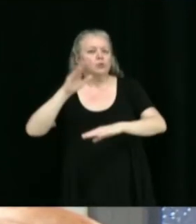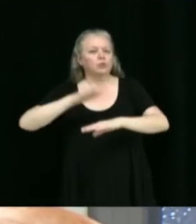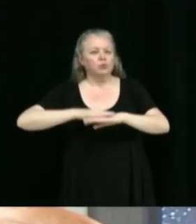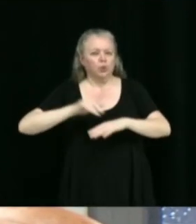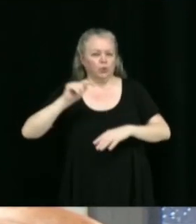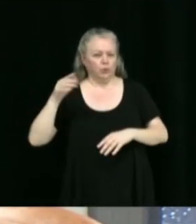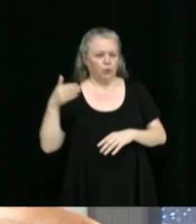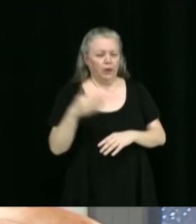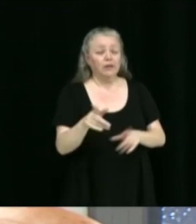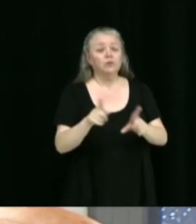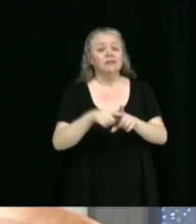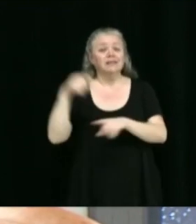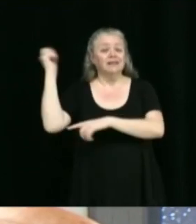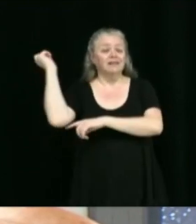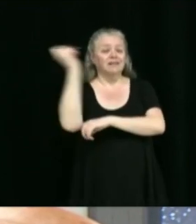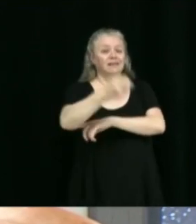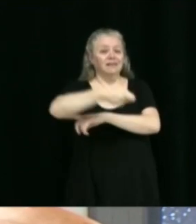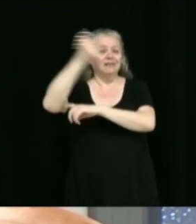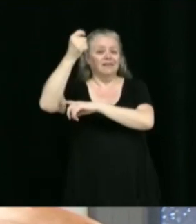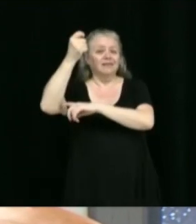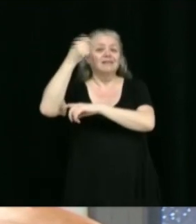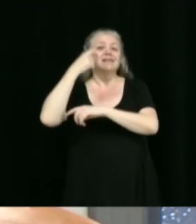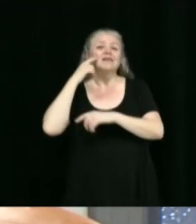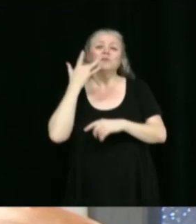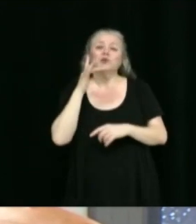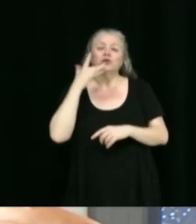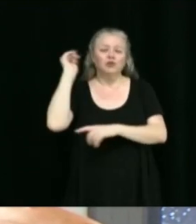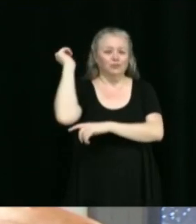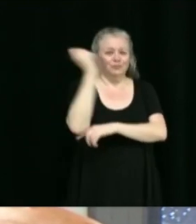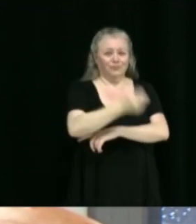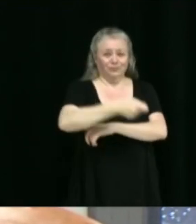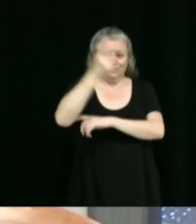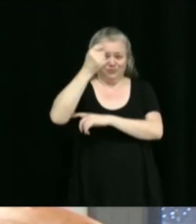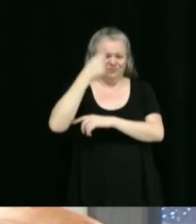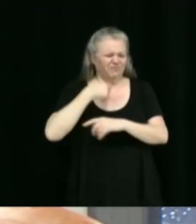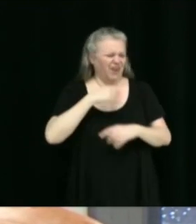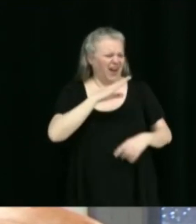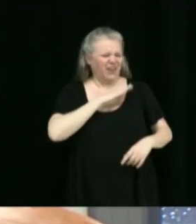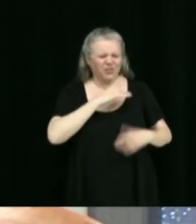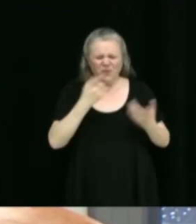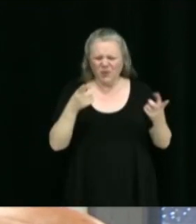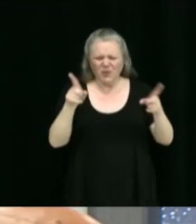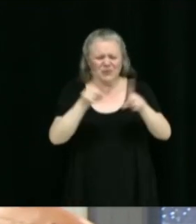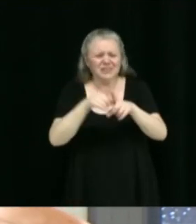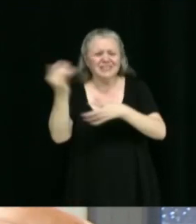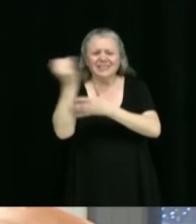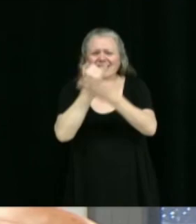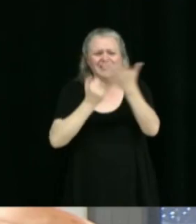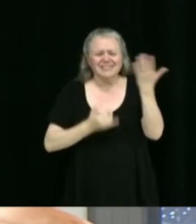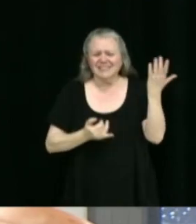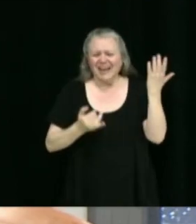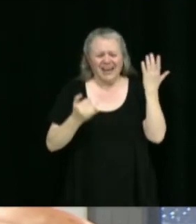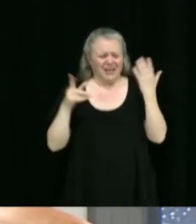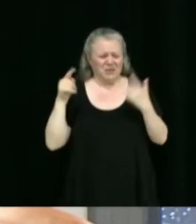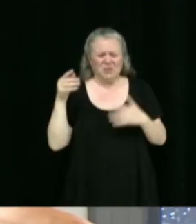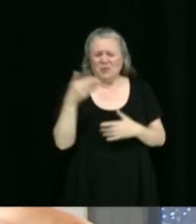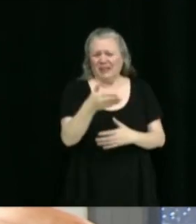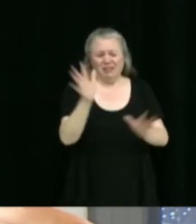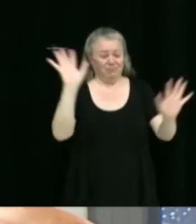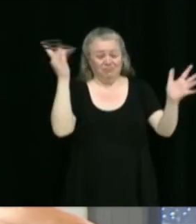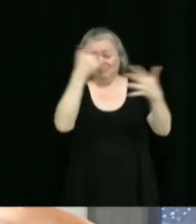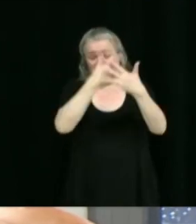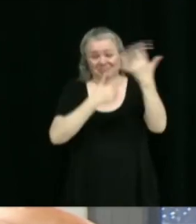des jeux gonflables. Il y a même des ateliers culturels de dessin, de hairbrush, de truite. Donc, vous êtes les bienvenus aux premiers 2 juin.